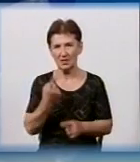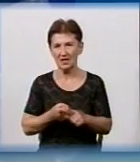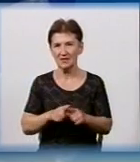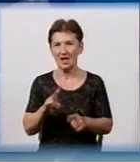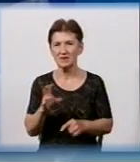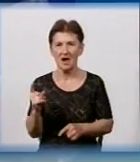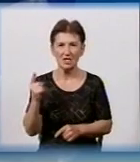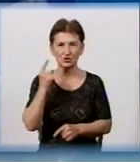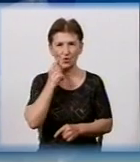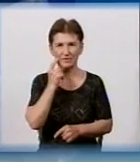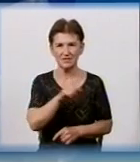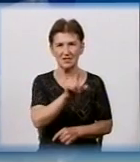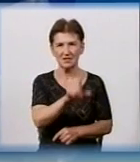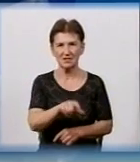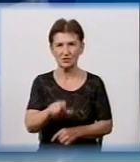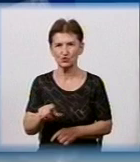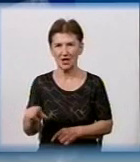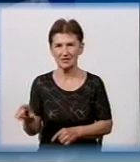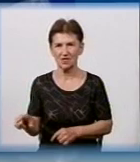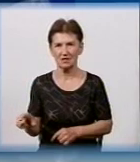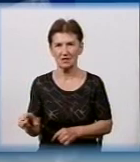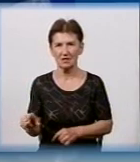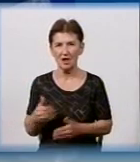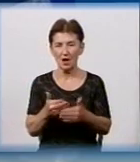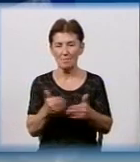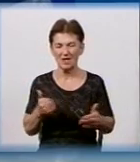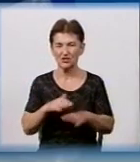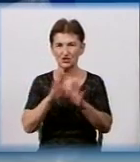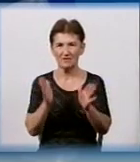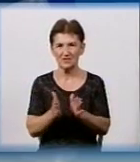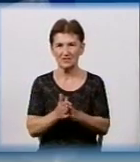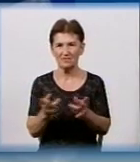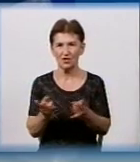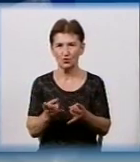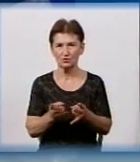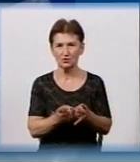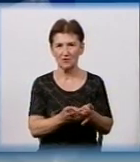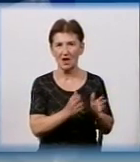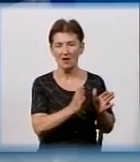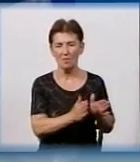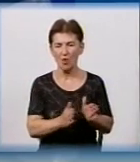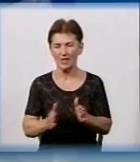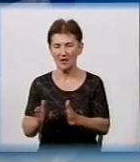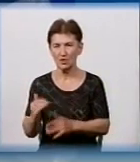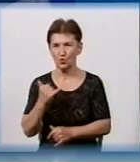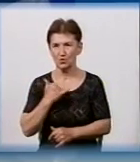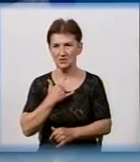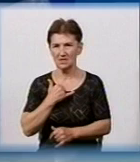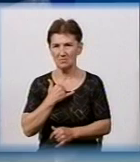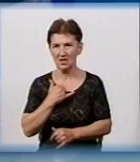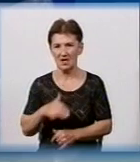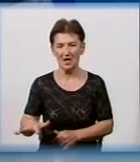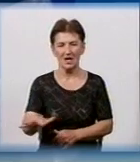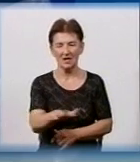граждан. Нужно, прежде всего, навести порядок у себе во дворі, на своєм гараже,